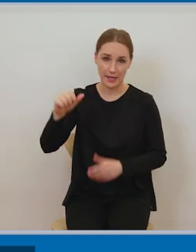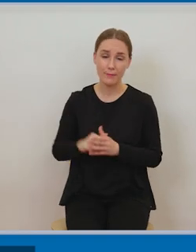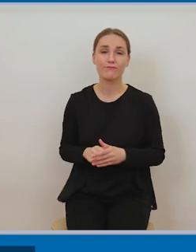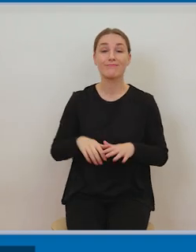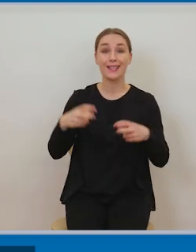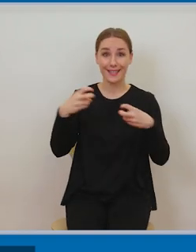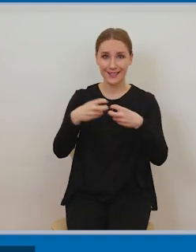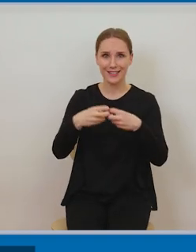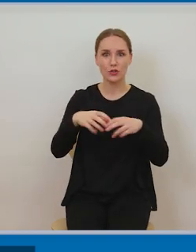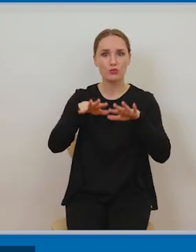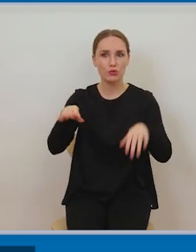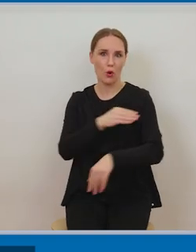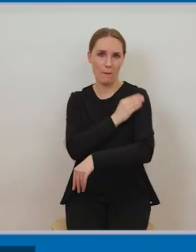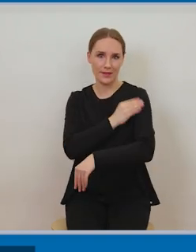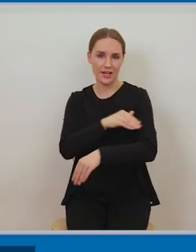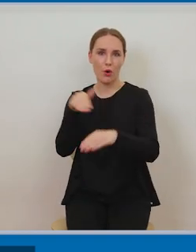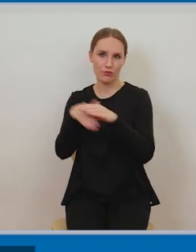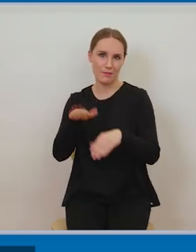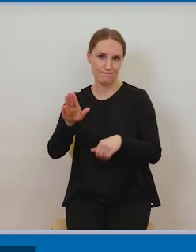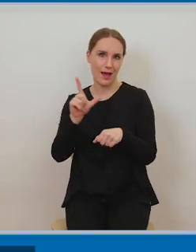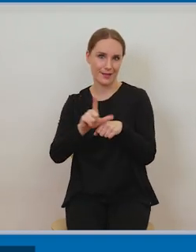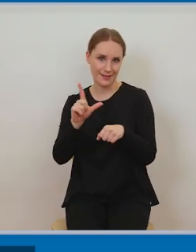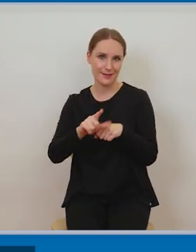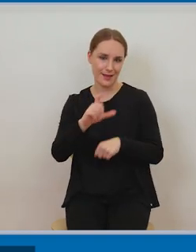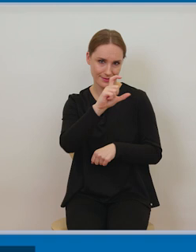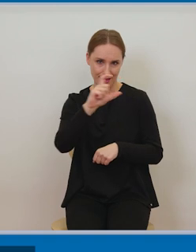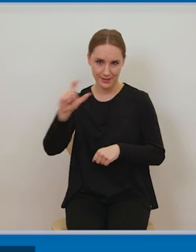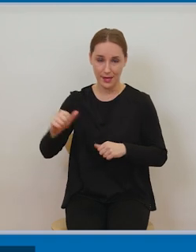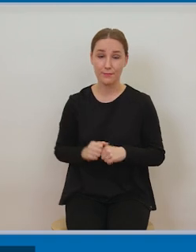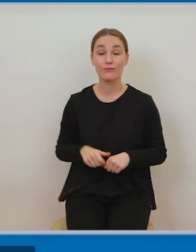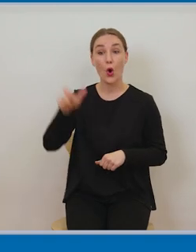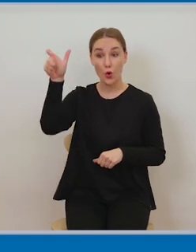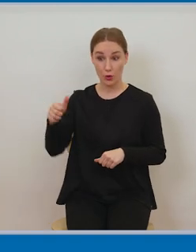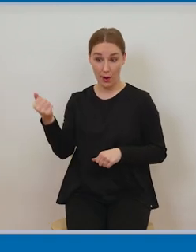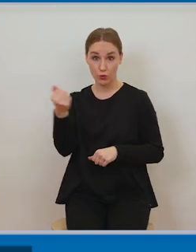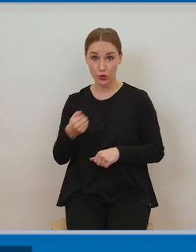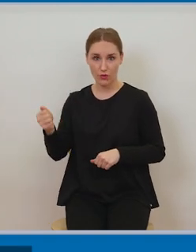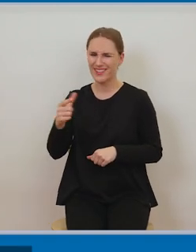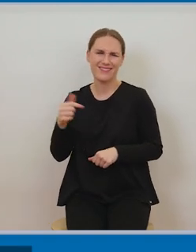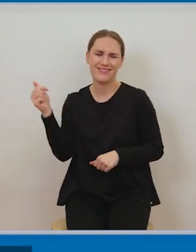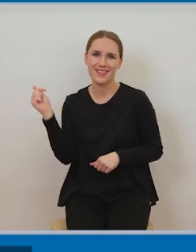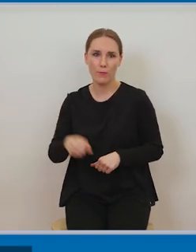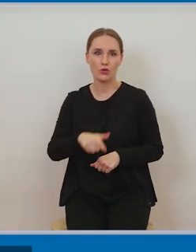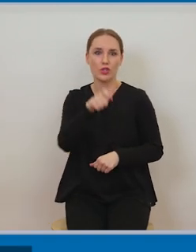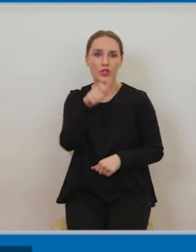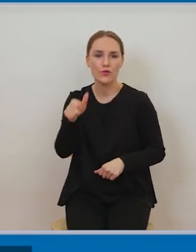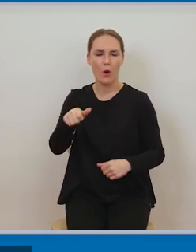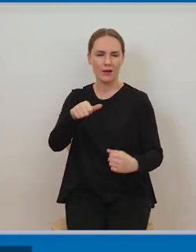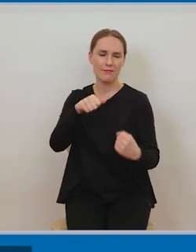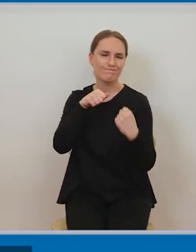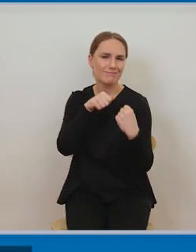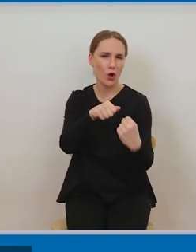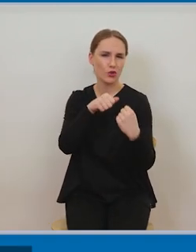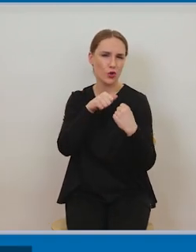Commons. Tutaj już użytkownik korzystający nie musi tego mógł negocjować indywidualnie. Dochodzi do zawarcia umowy w momencie